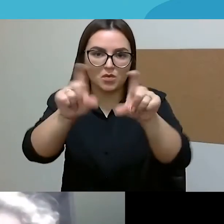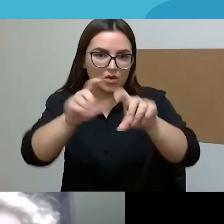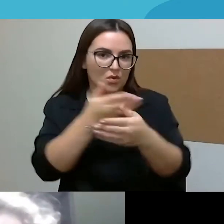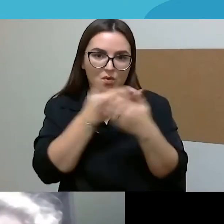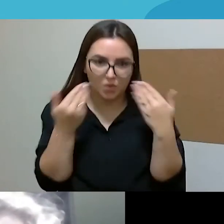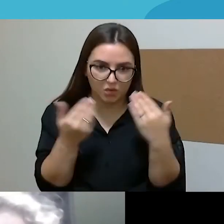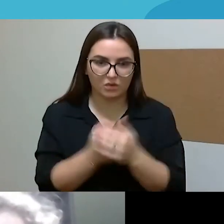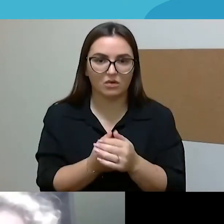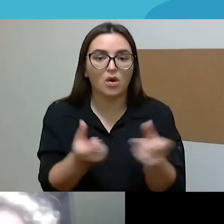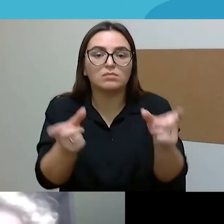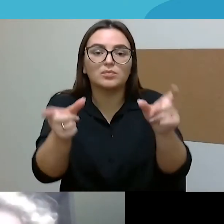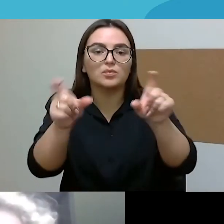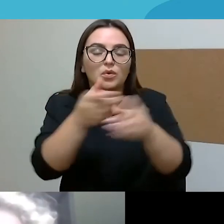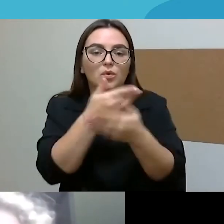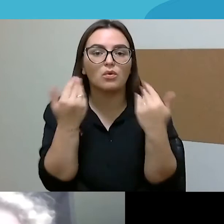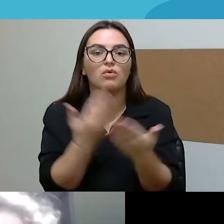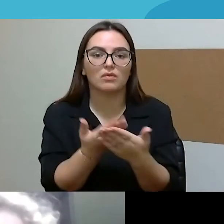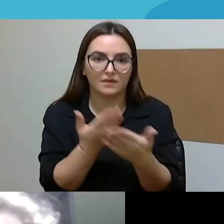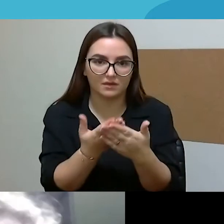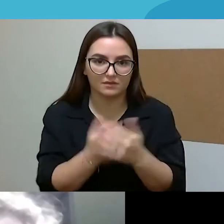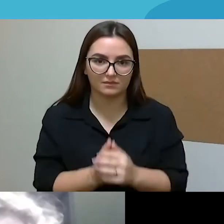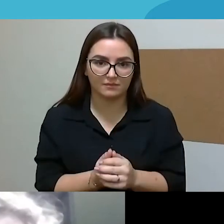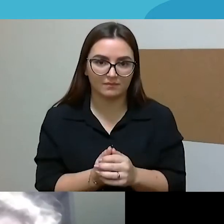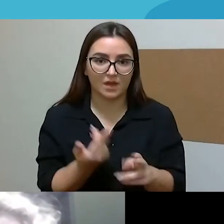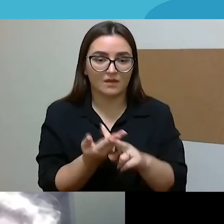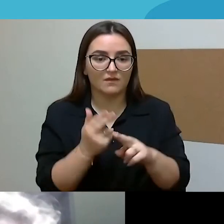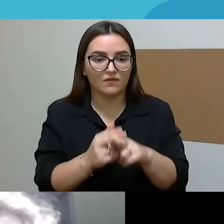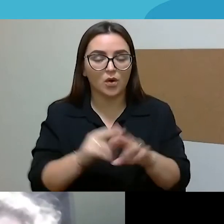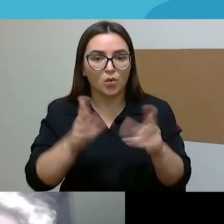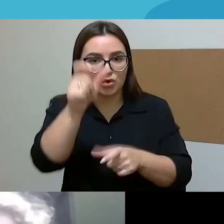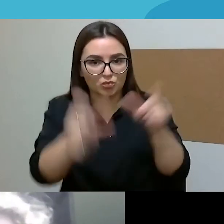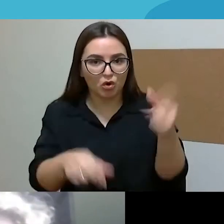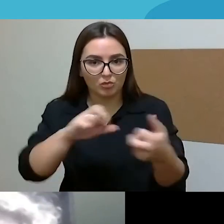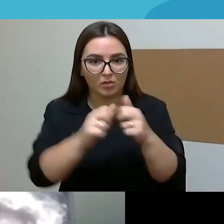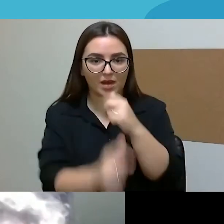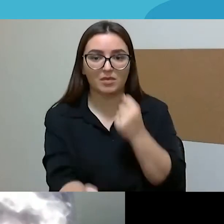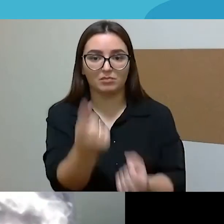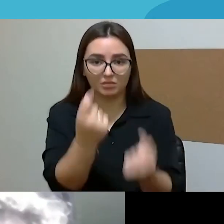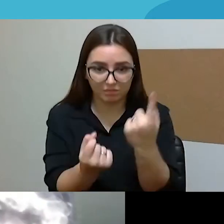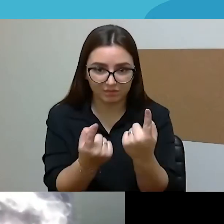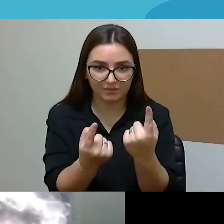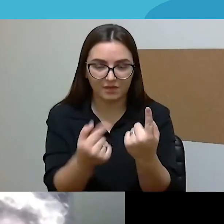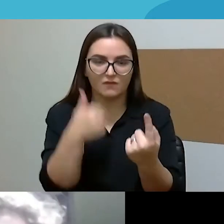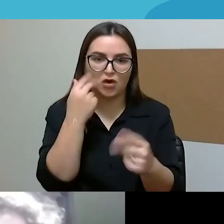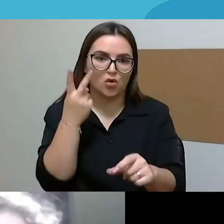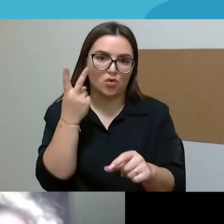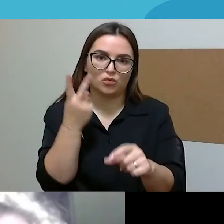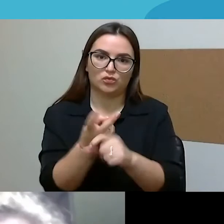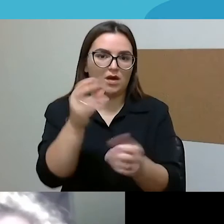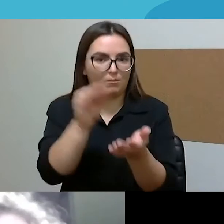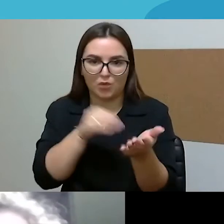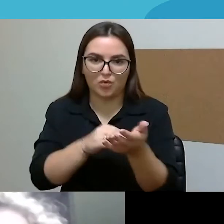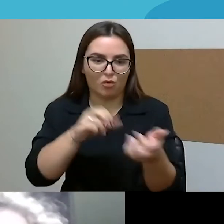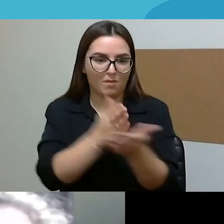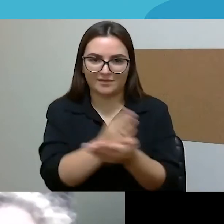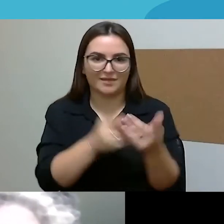jis neaukštas yra dėl to, kad susiduria su iššūkiai žmonės tiesiog antrą kartą tos patirties kartoti nenori. Ir dar